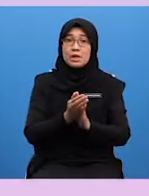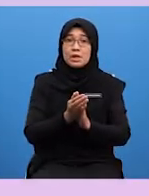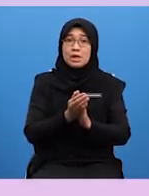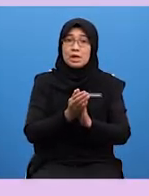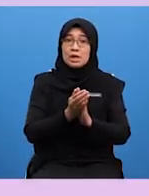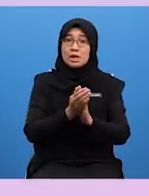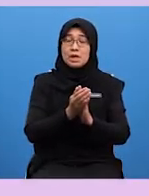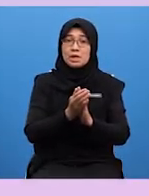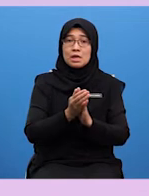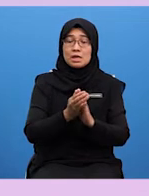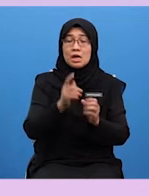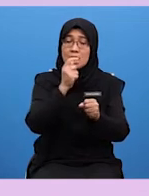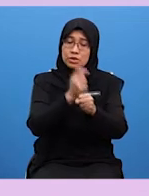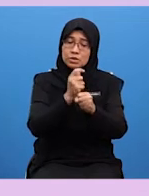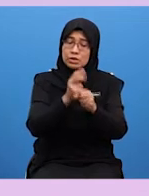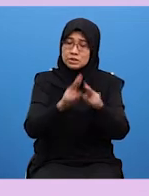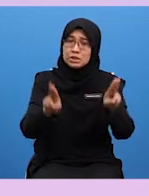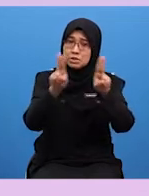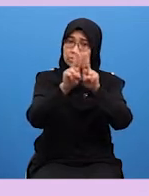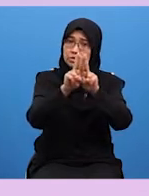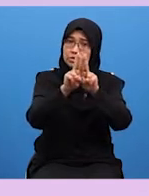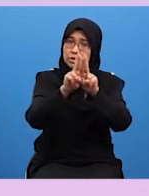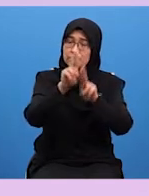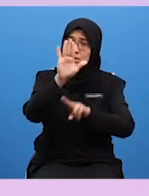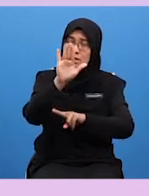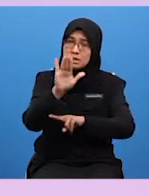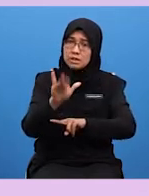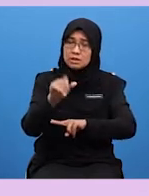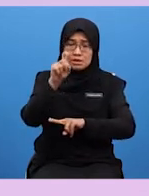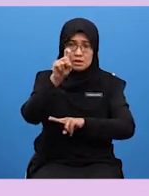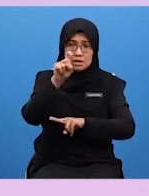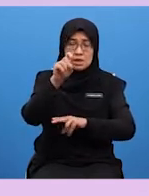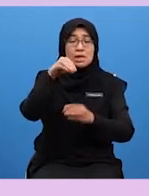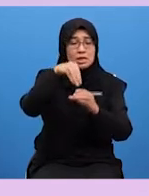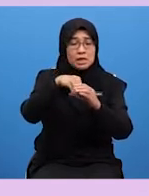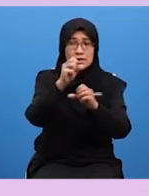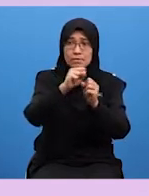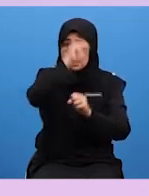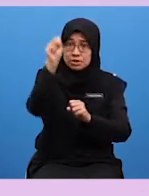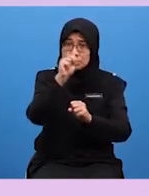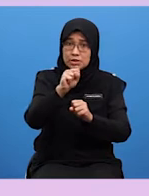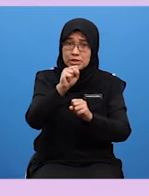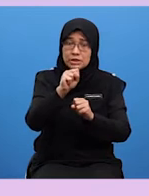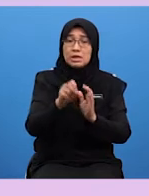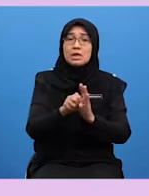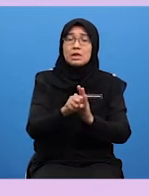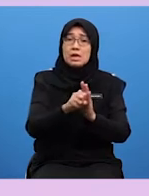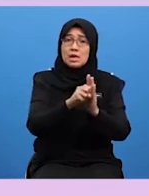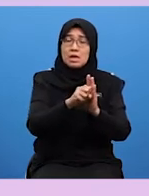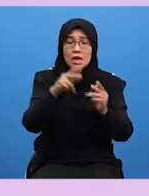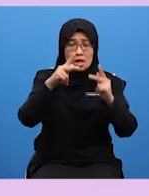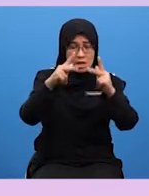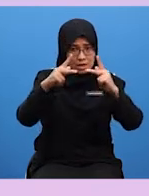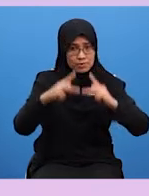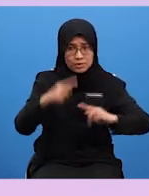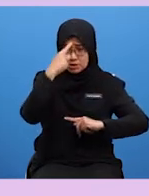ialah tugasan utama yang dikendaki oleh soalan projek kajian Permasalahan kajian merupakan proses